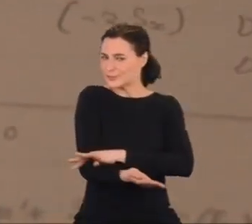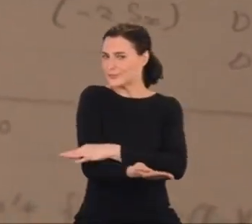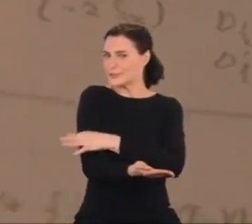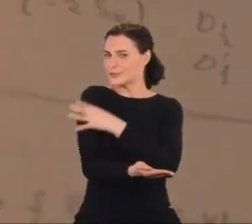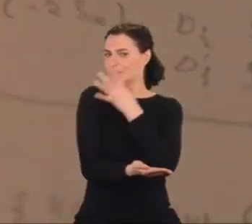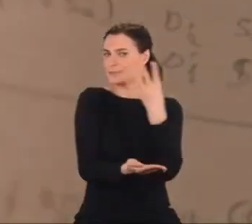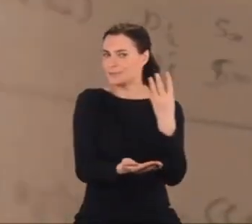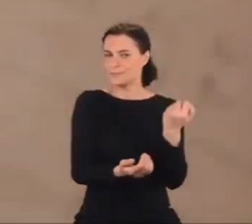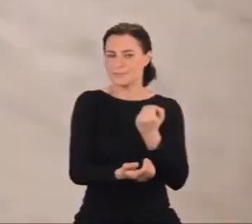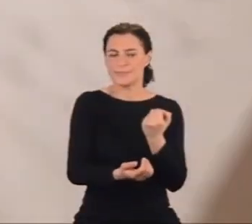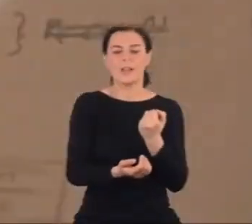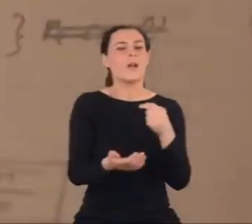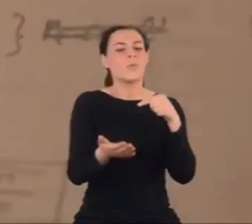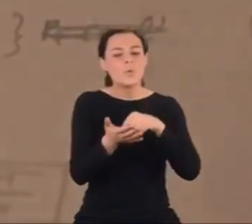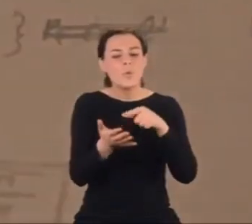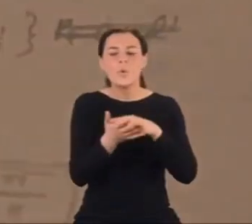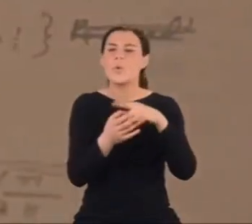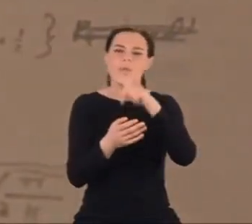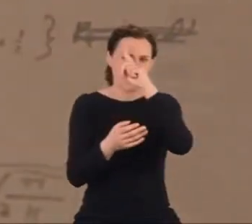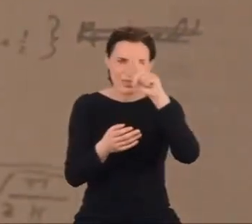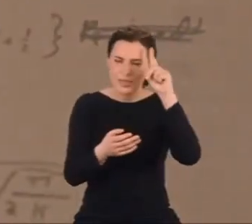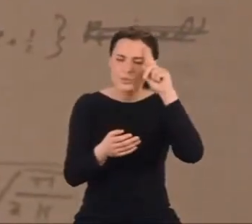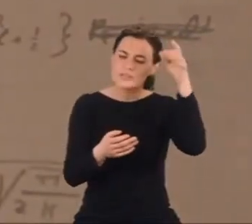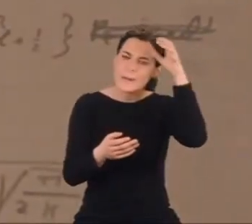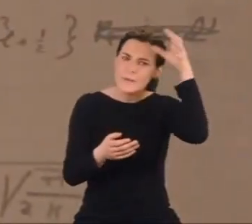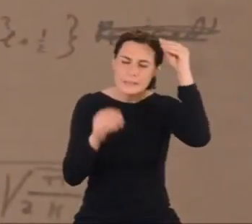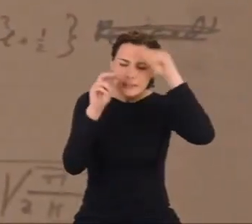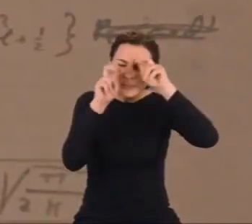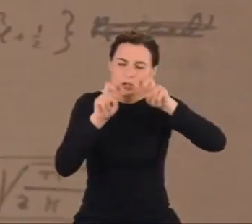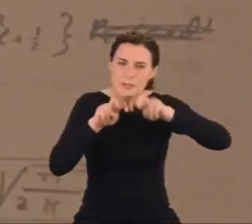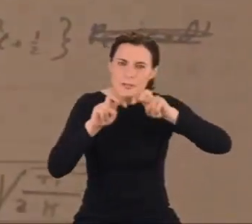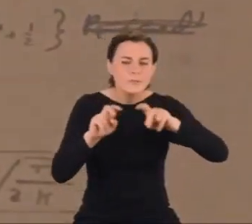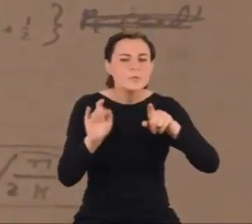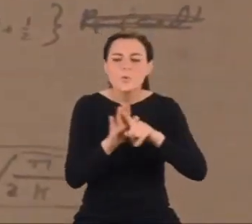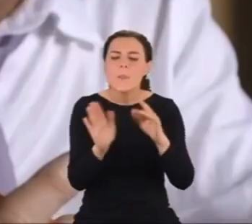Badacze do dziś szukają w nich natchnienia i wskazówek.